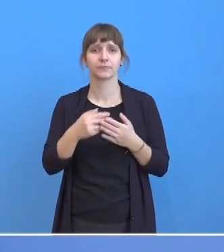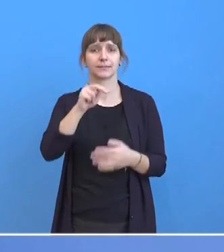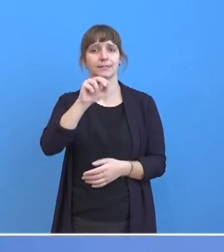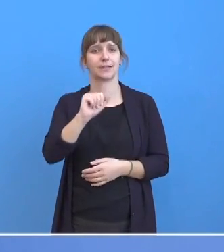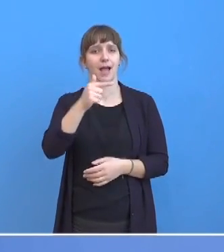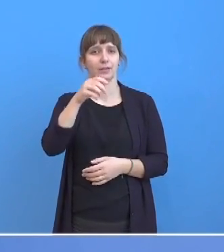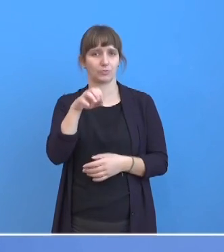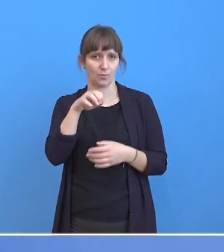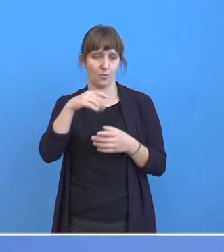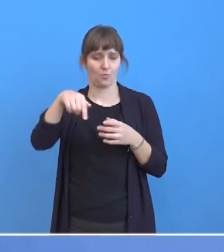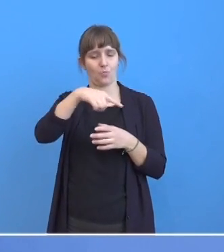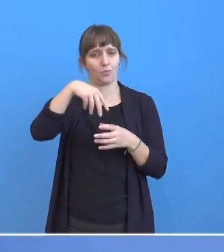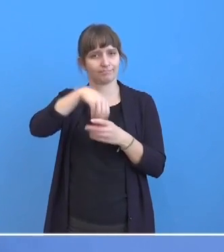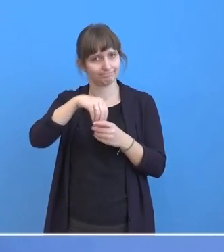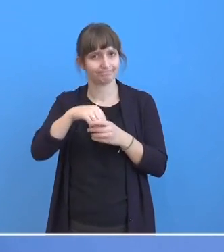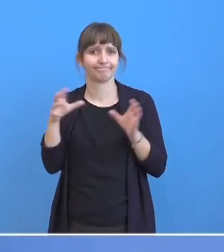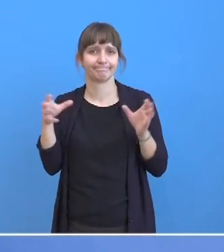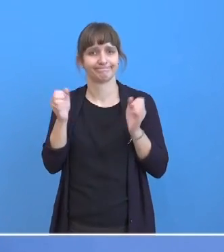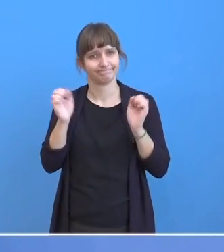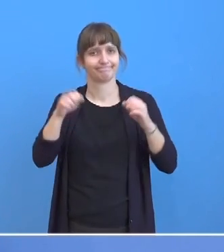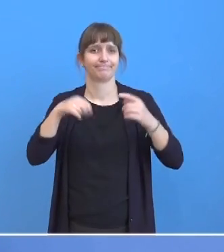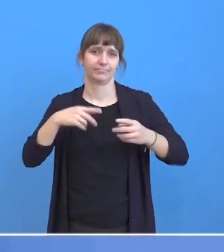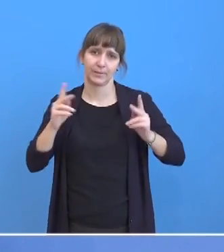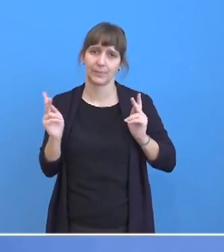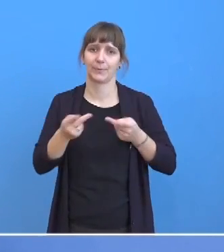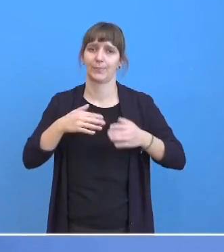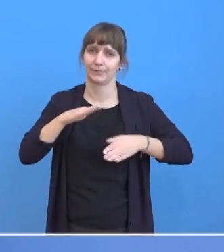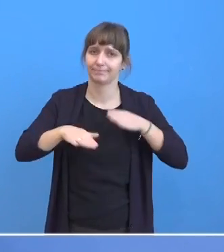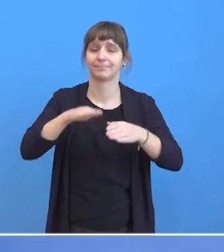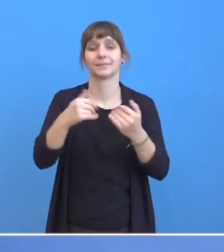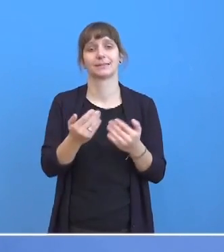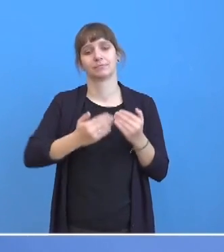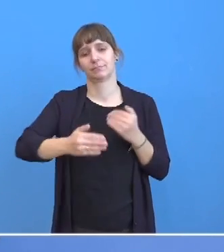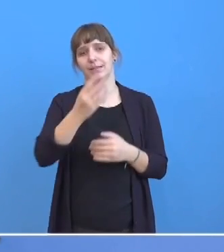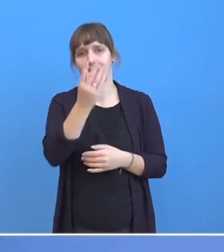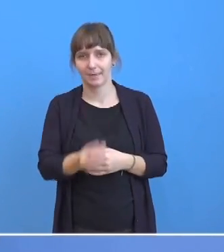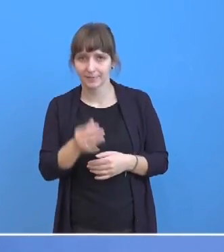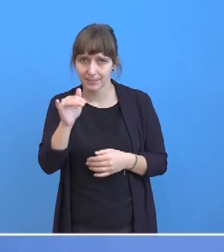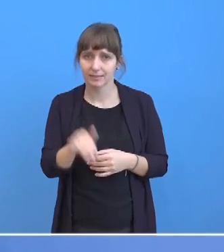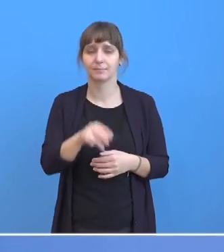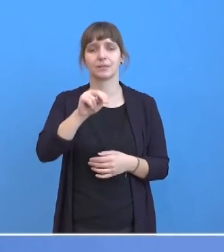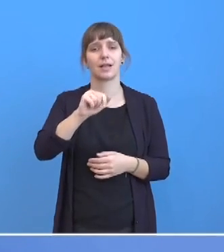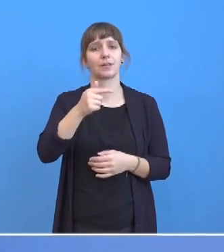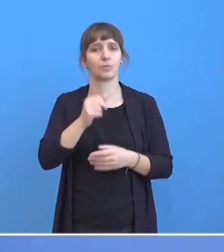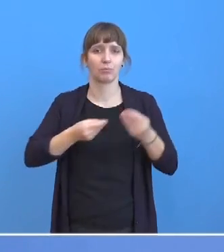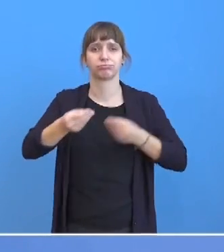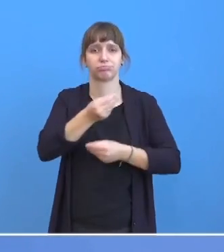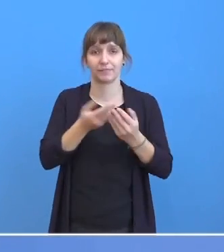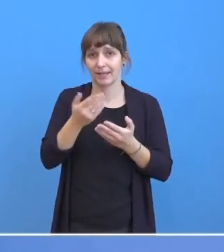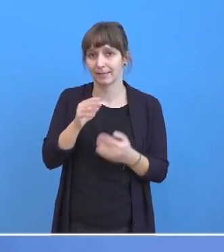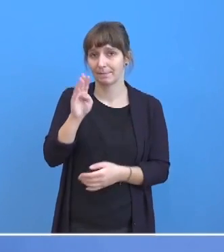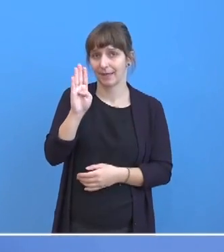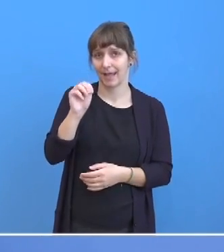gemeinsam vorgehen. Und jetzt im Herbst stehen auch Konsultationen in der NATO an. Vielleicht kann das BMVG